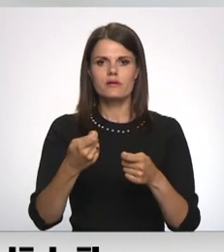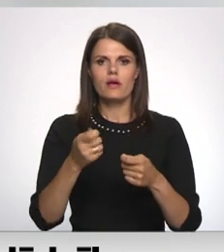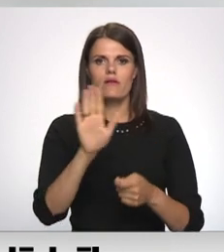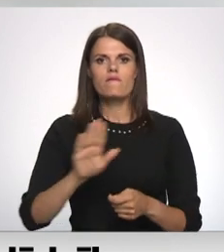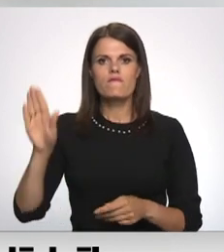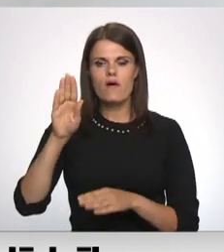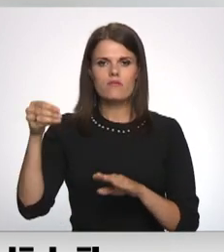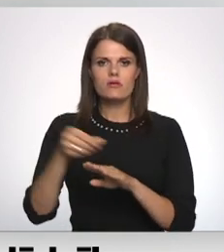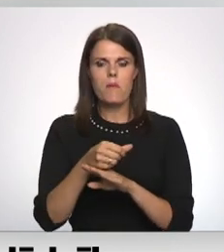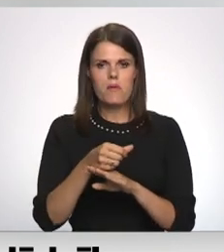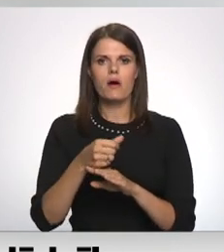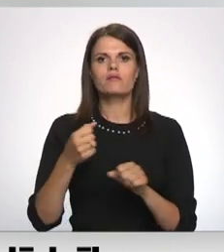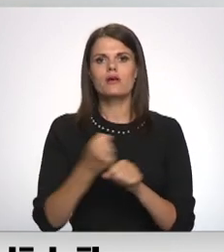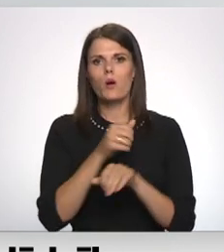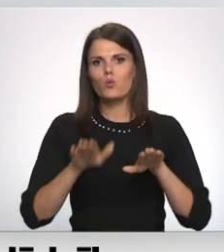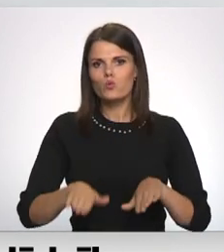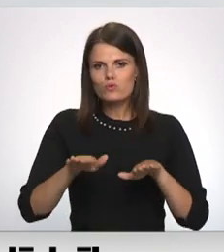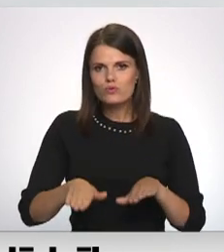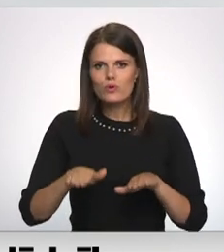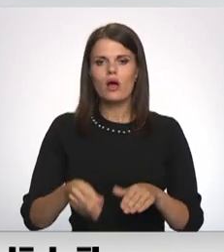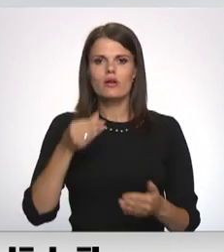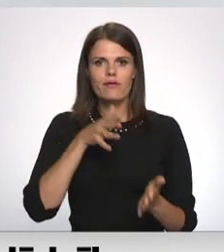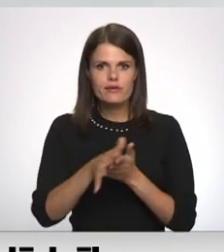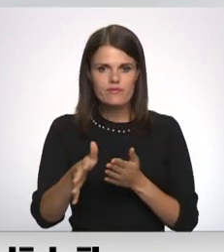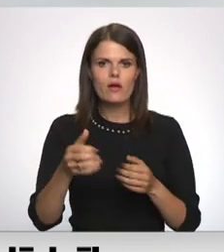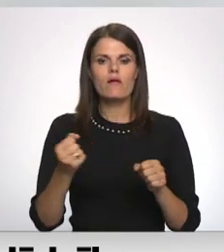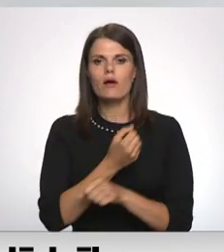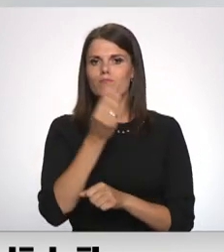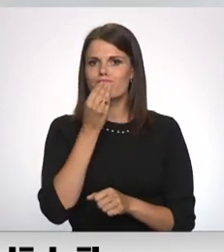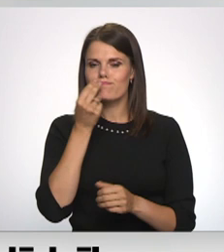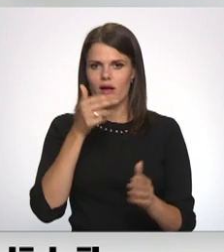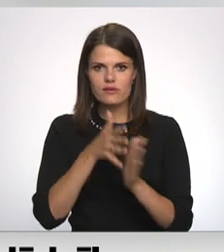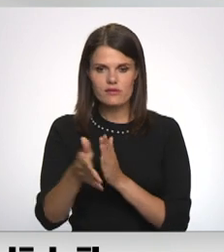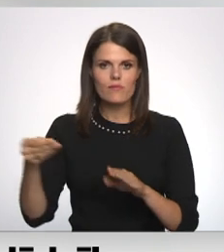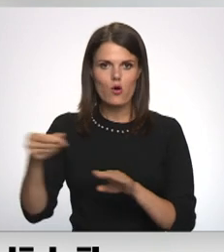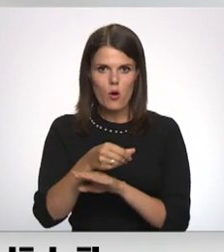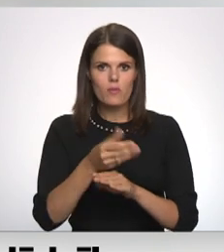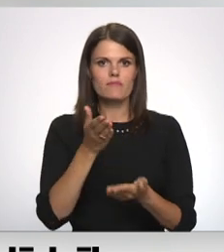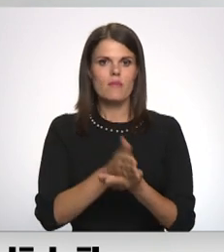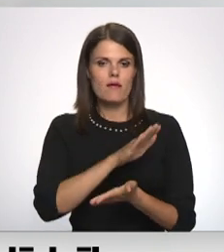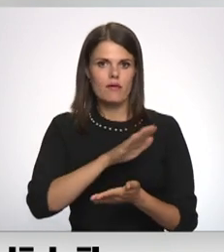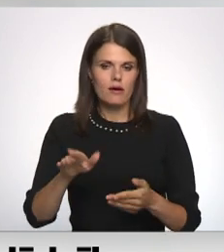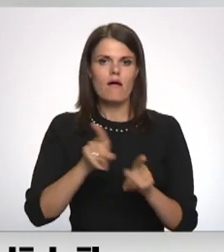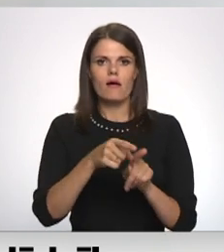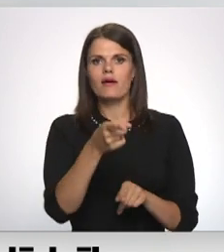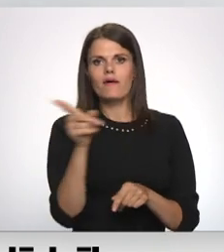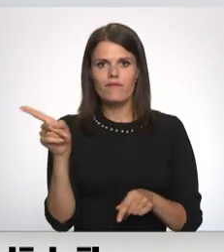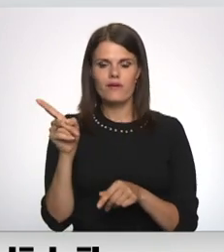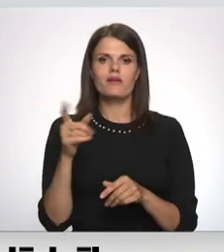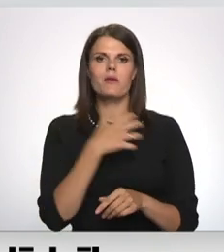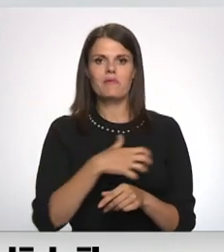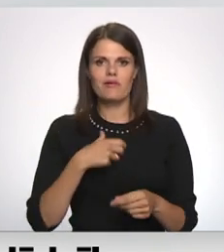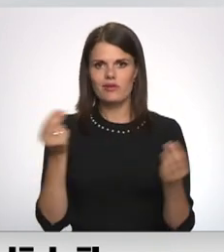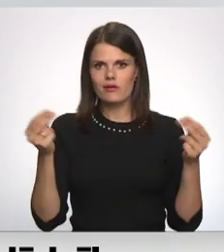apmaksāti gan uzturēšanās izdaumi, gadījumāšanas izdaumi. Arī viņiem būs jāzlēt šie